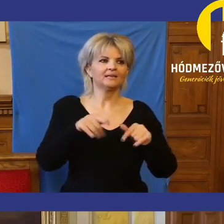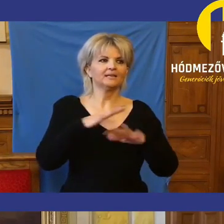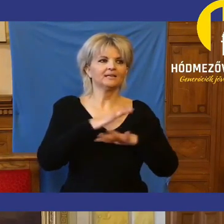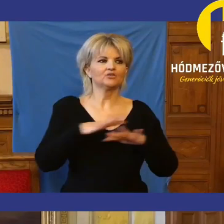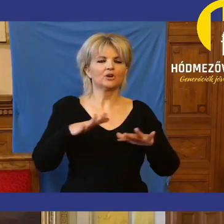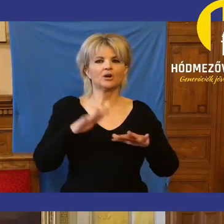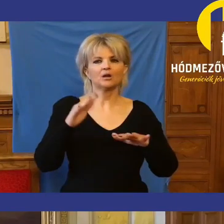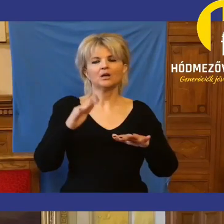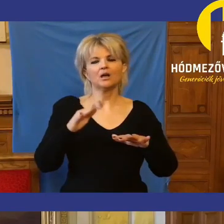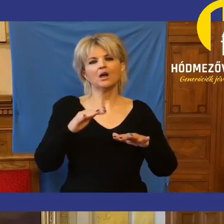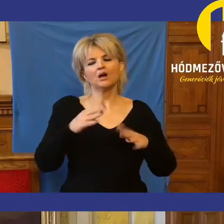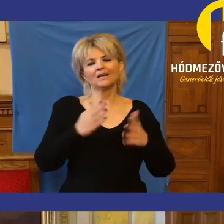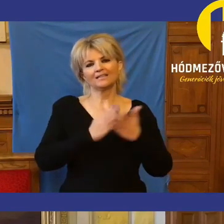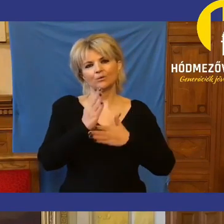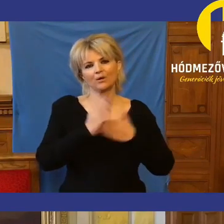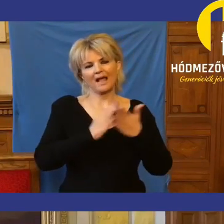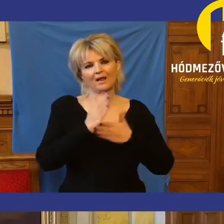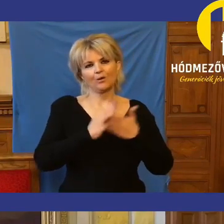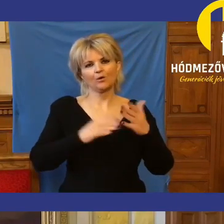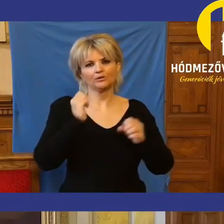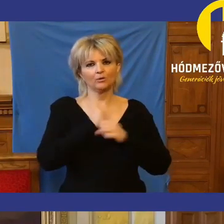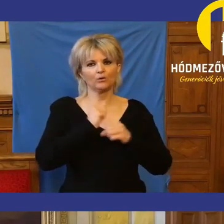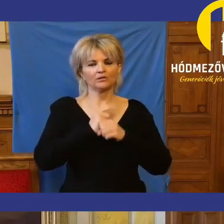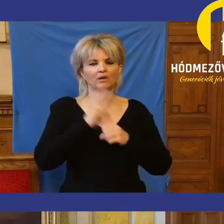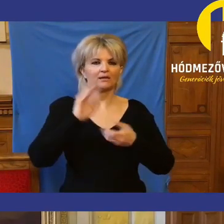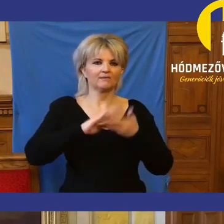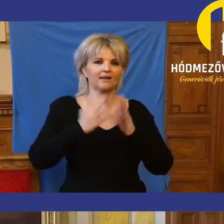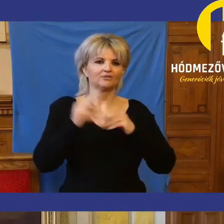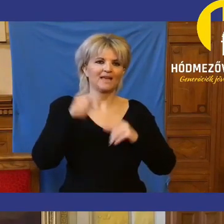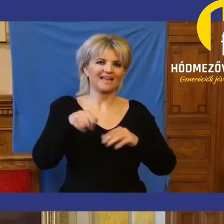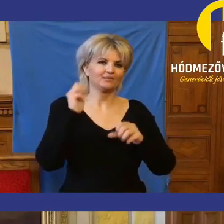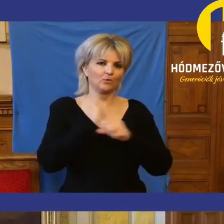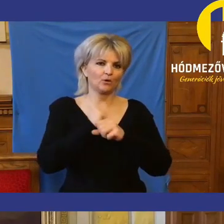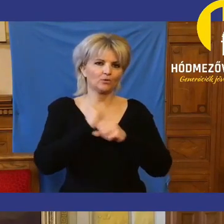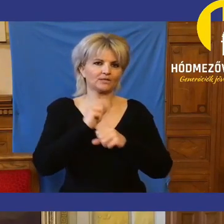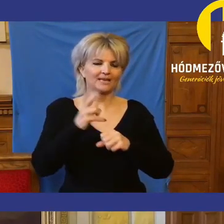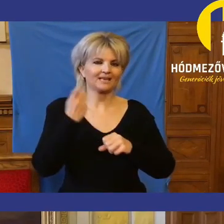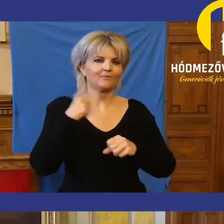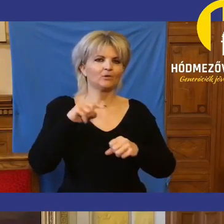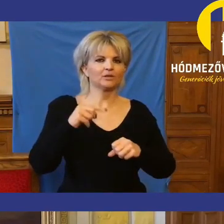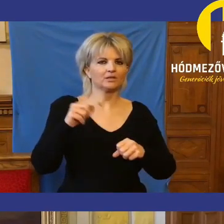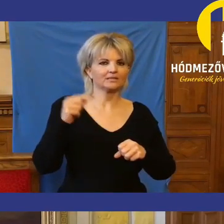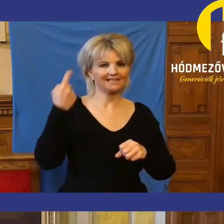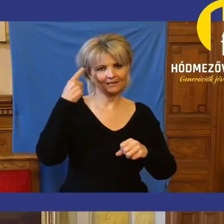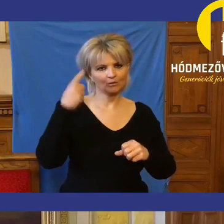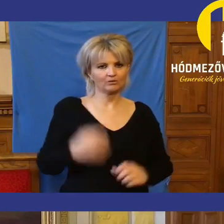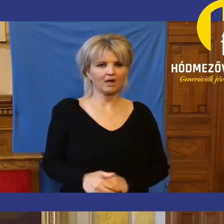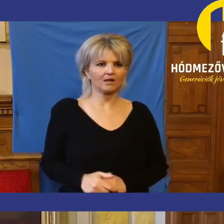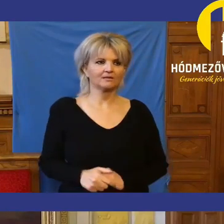kritikátlan kiszolgálom dolgozhatnak, akinek a felesége még itt dolgozott? Ki volt az az idő óta?